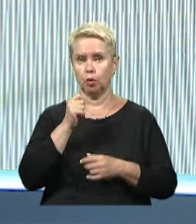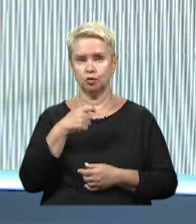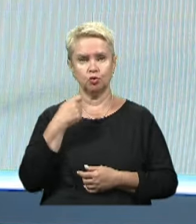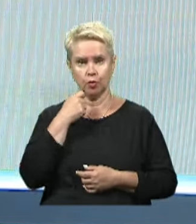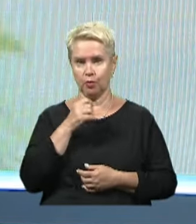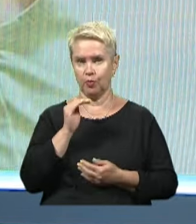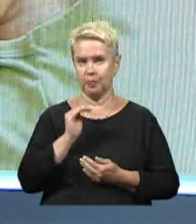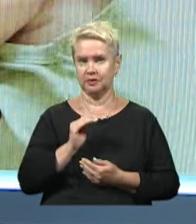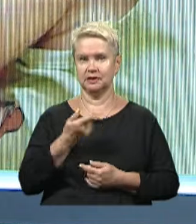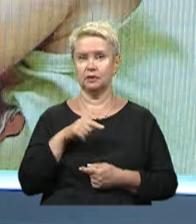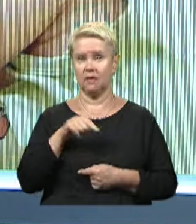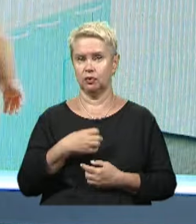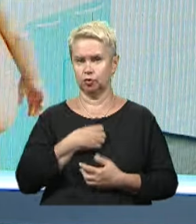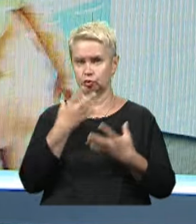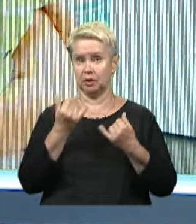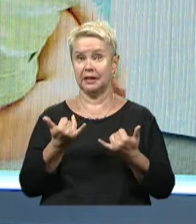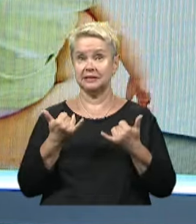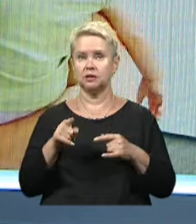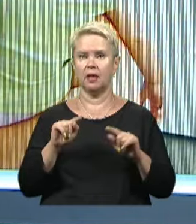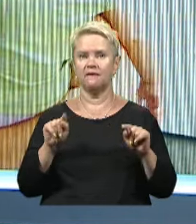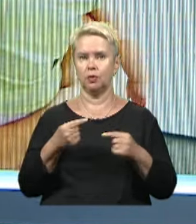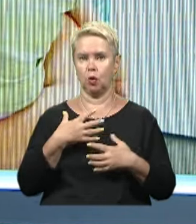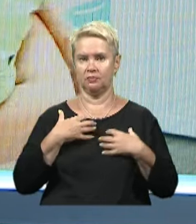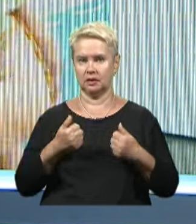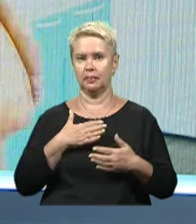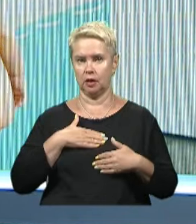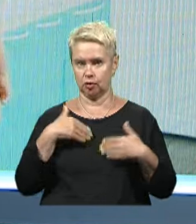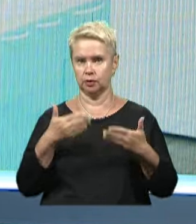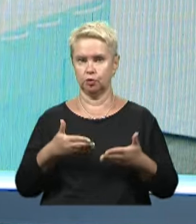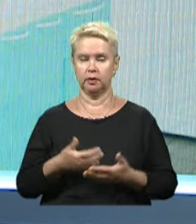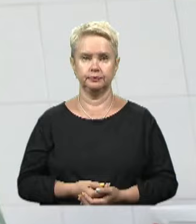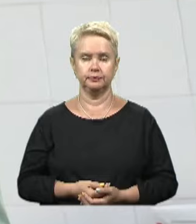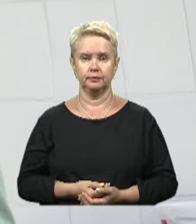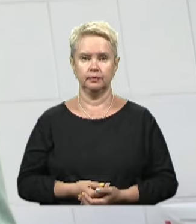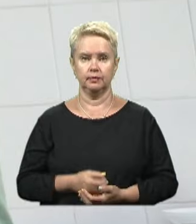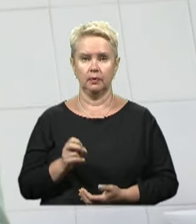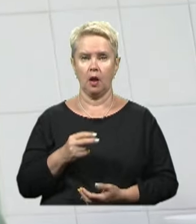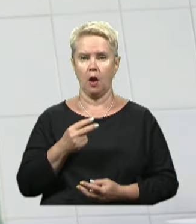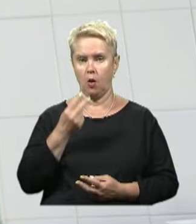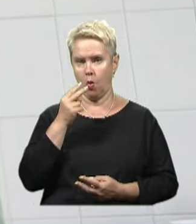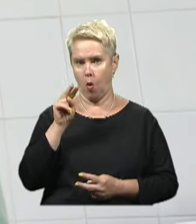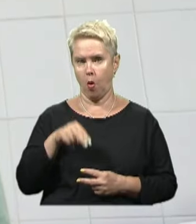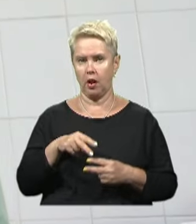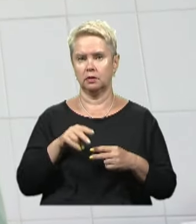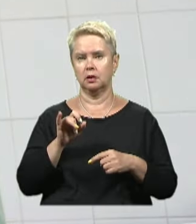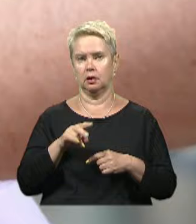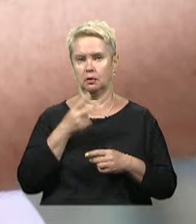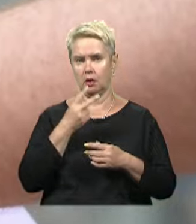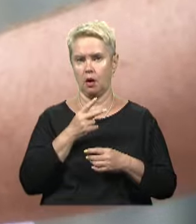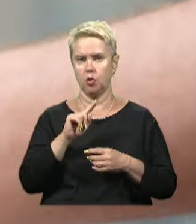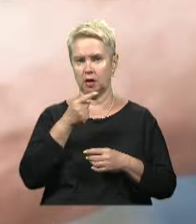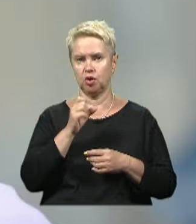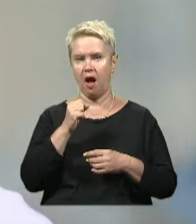пацієнтку того фатального дня та де вона зараз відновлюється, в нашому наступному матеріалі. На огляді у лікаря однорічна Афіна.